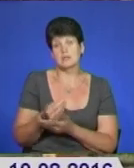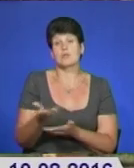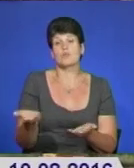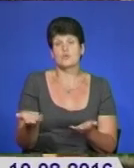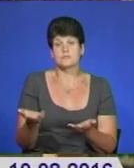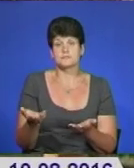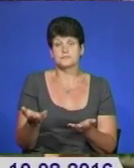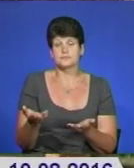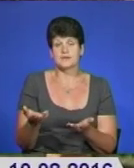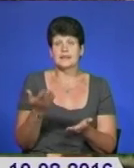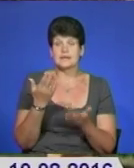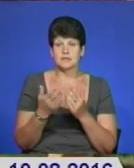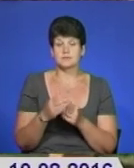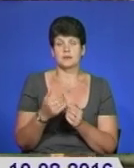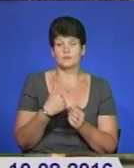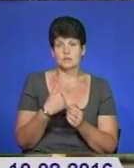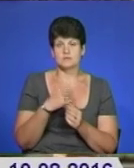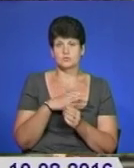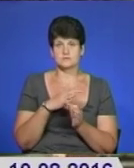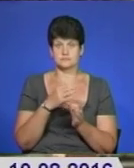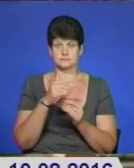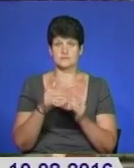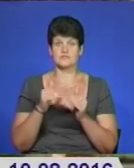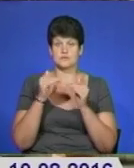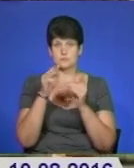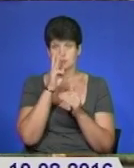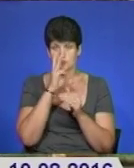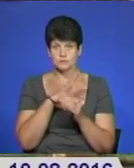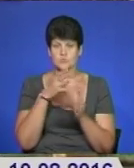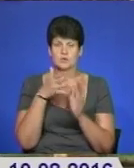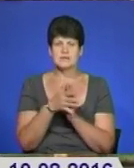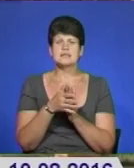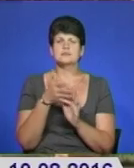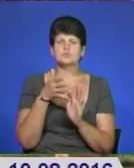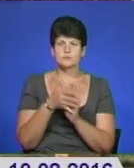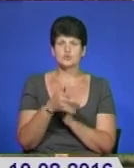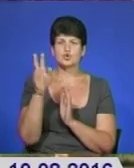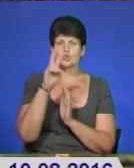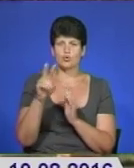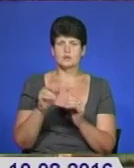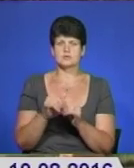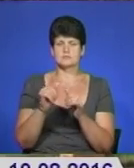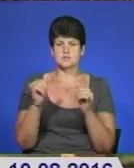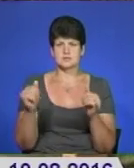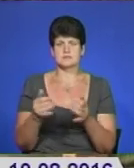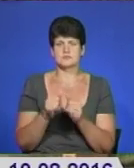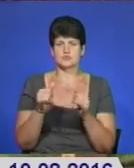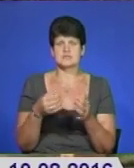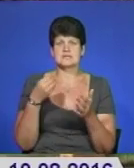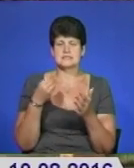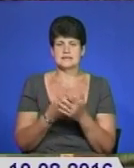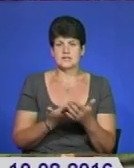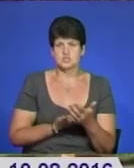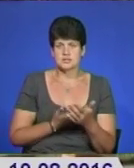Ну, якби вони ще піднімали зарплати, то було б це нормально. Зрозуміло, що долар зростає, і зростає ціна життя. І також